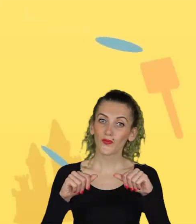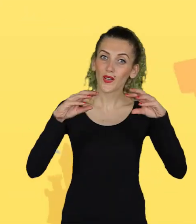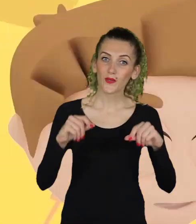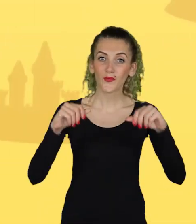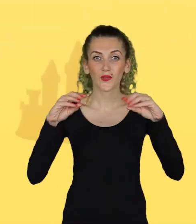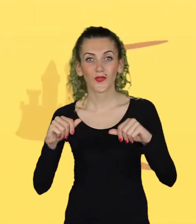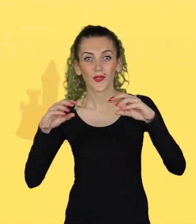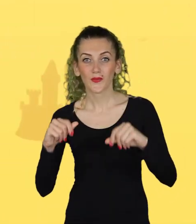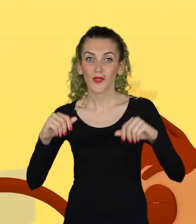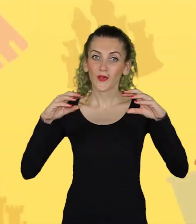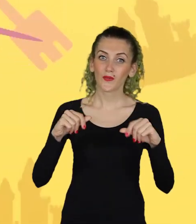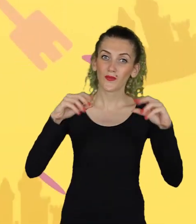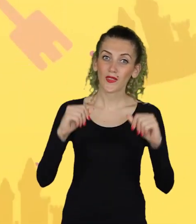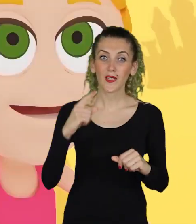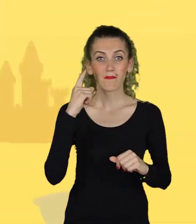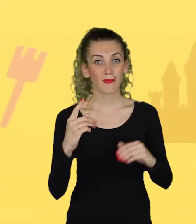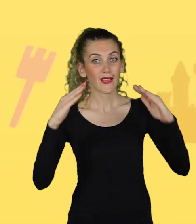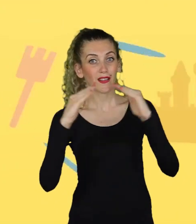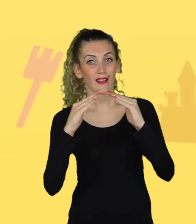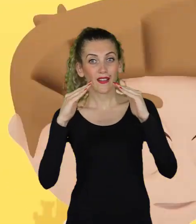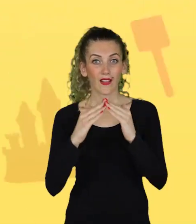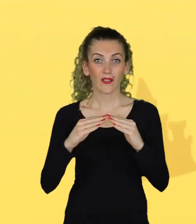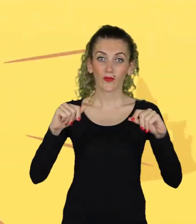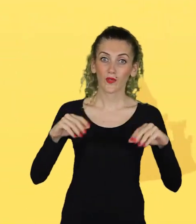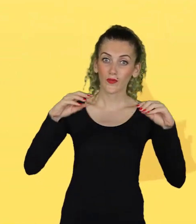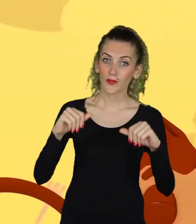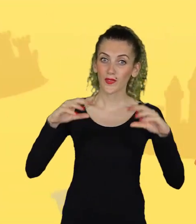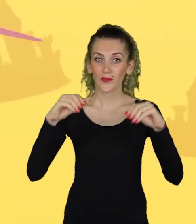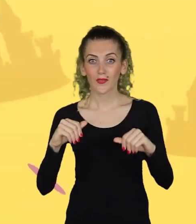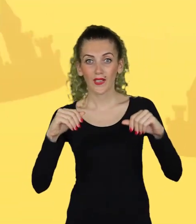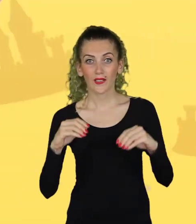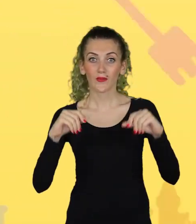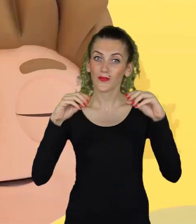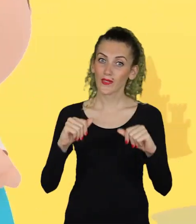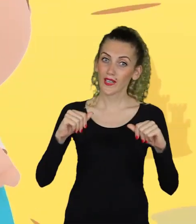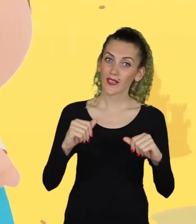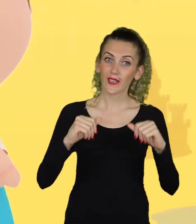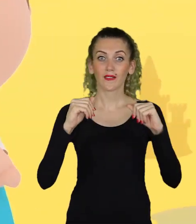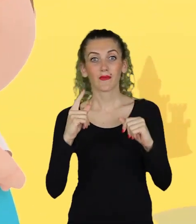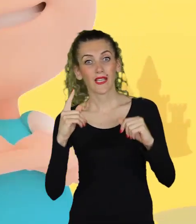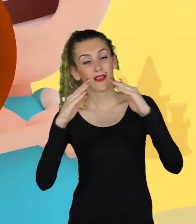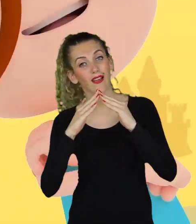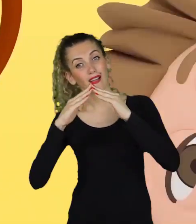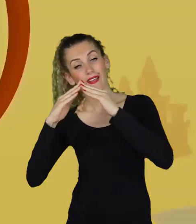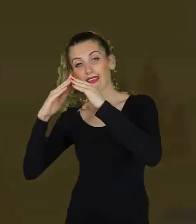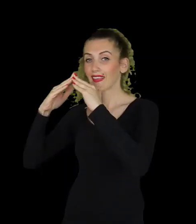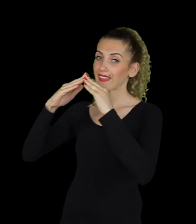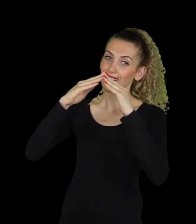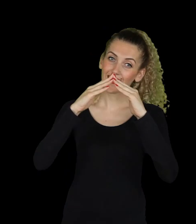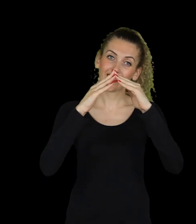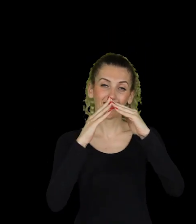Kumban kumban kumban kumban kumban kumban bir kale Kumban kumban kumban kumban kumban kumban bir